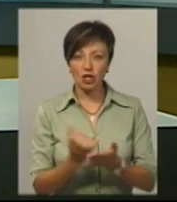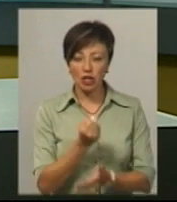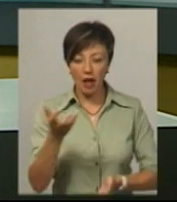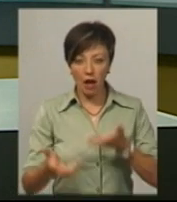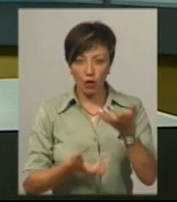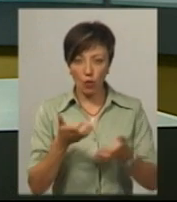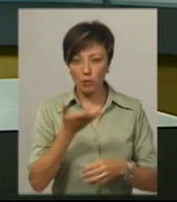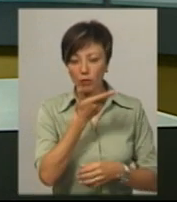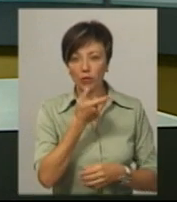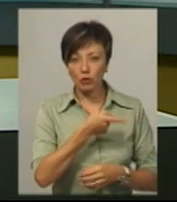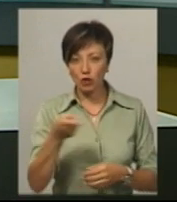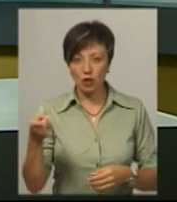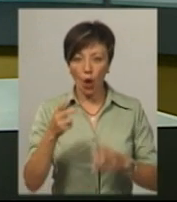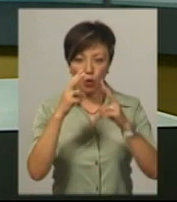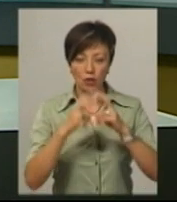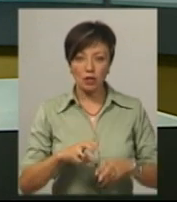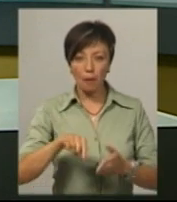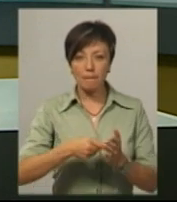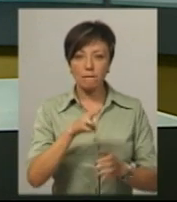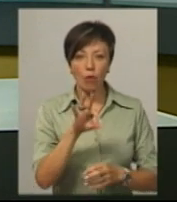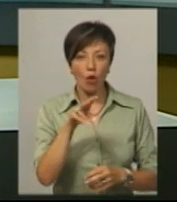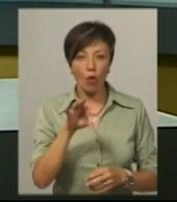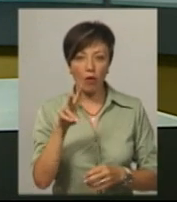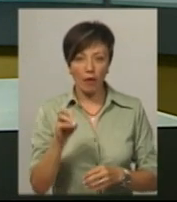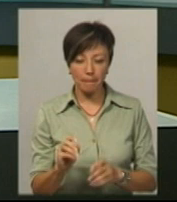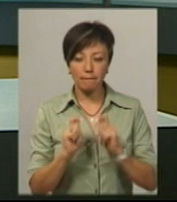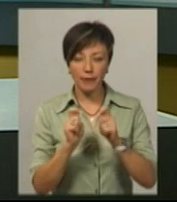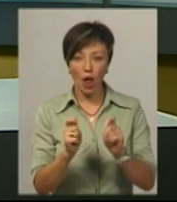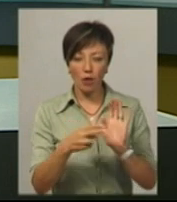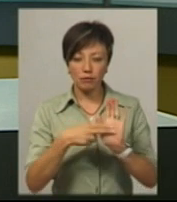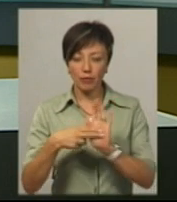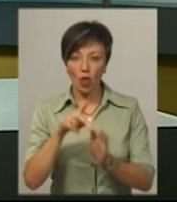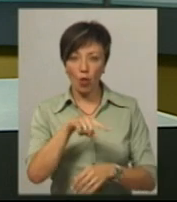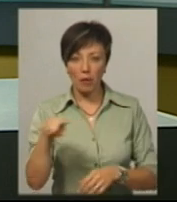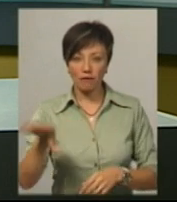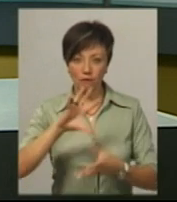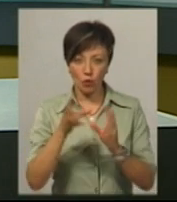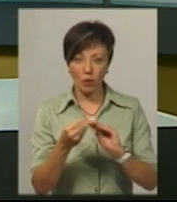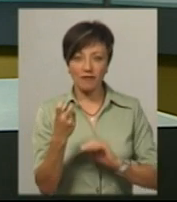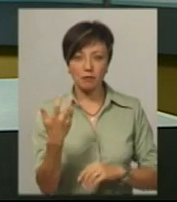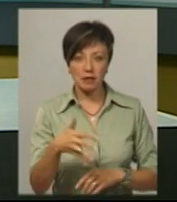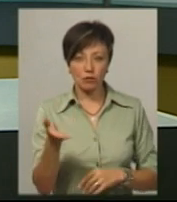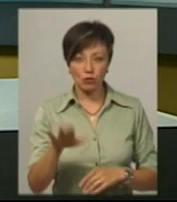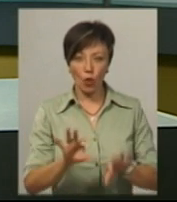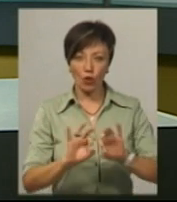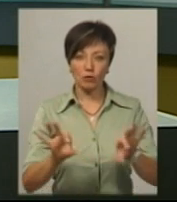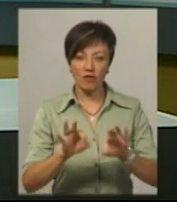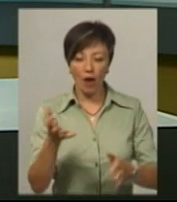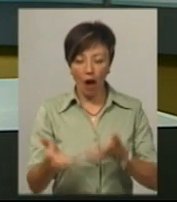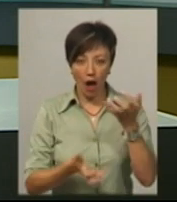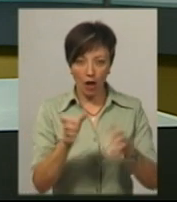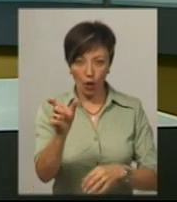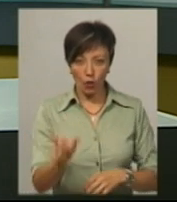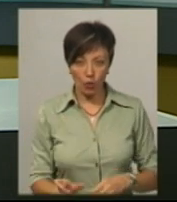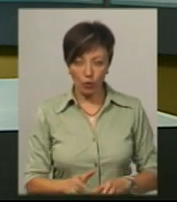археологи під час досліджень у Полоному. Знахідкам присвоїли інвентарні номери, усього їх 250. Про це розповів археолог